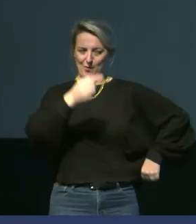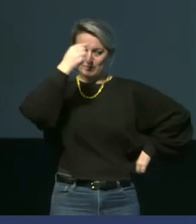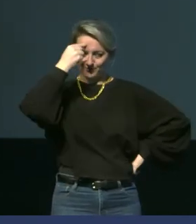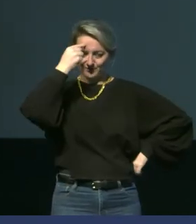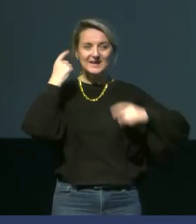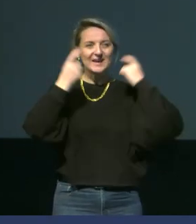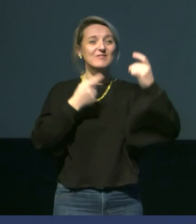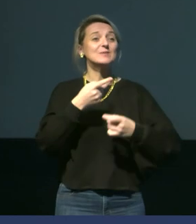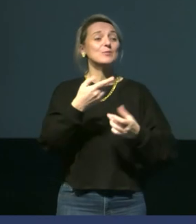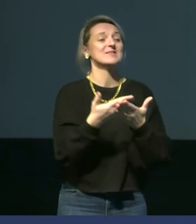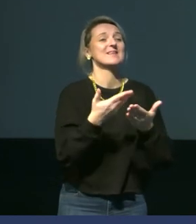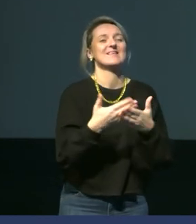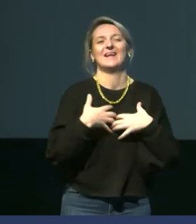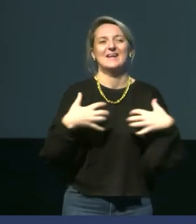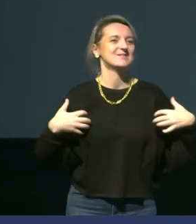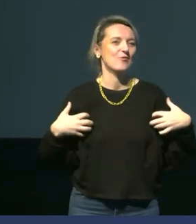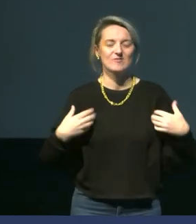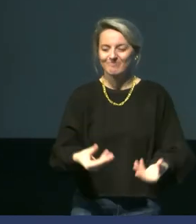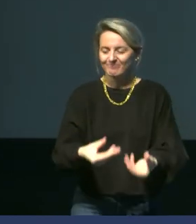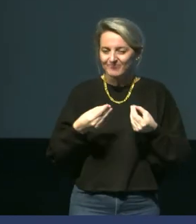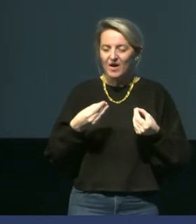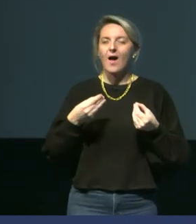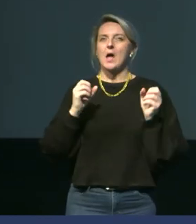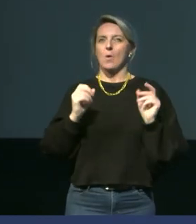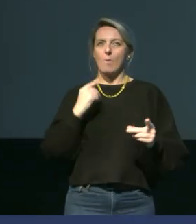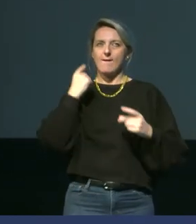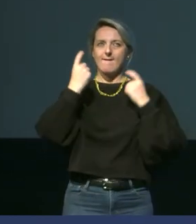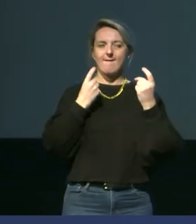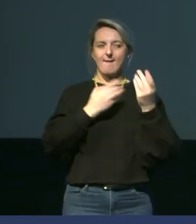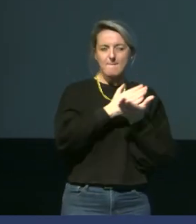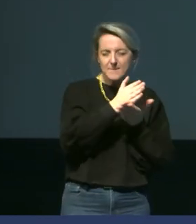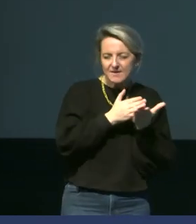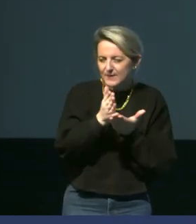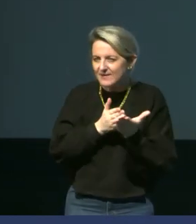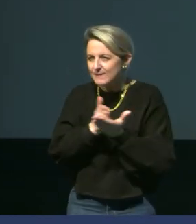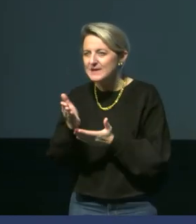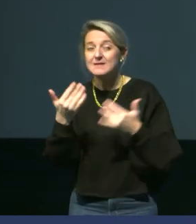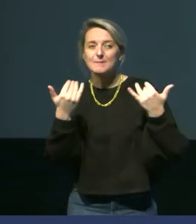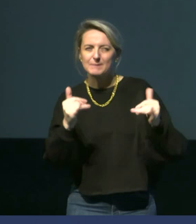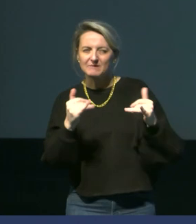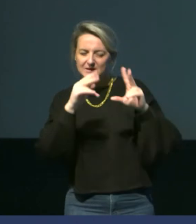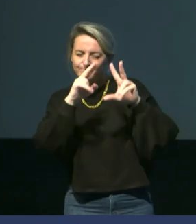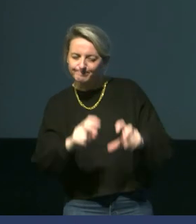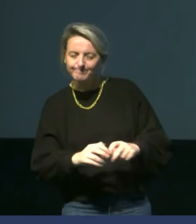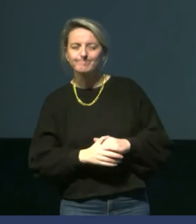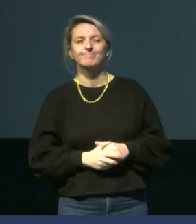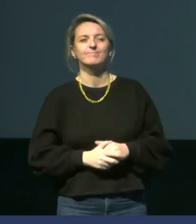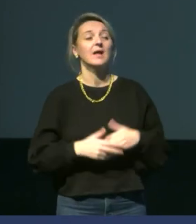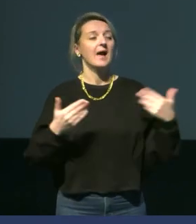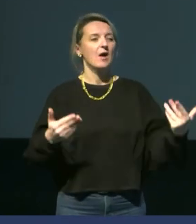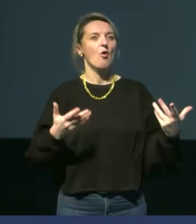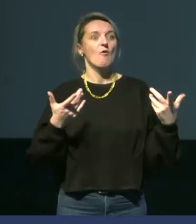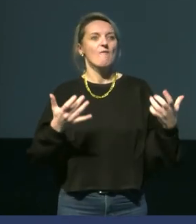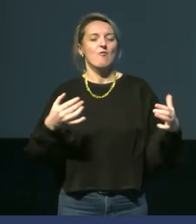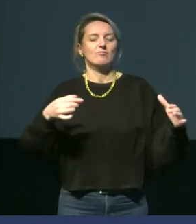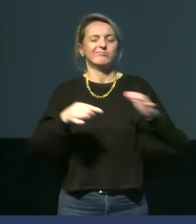la science. et on a quand même quelques pistes mais qu'on n'a pas encore pu confirmer pour l'instant. Pour aller plus loin